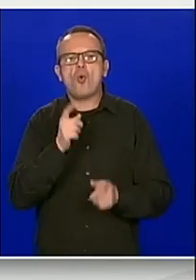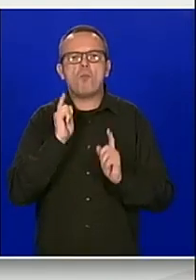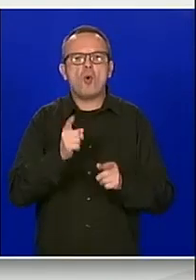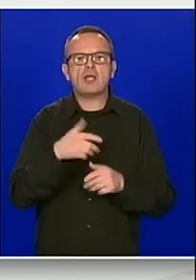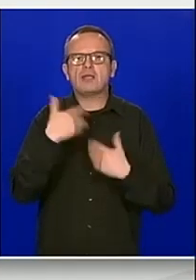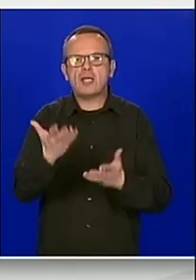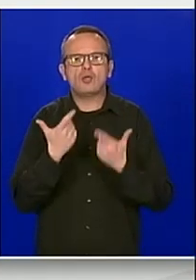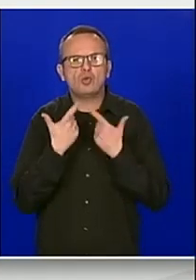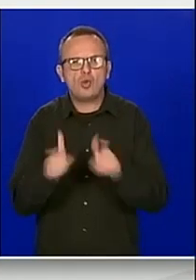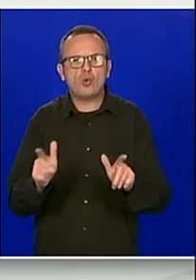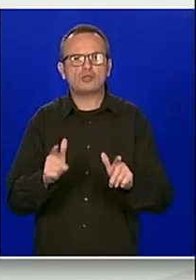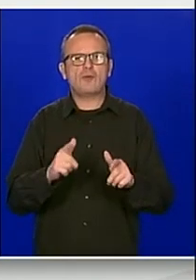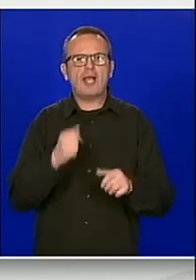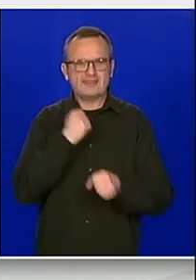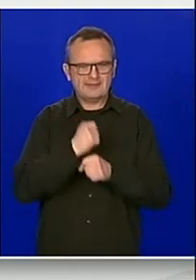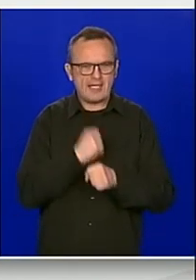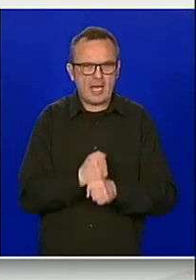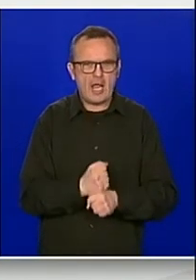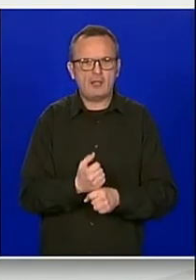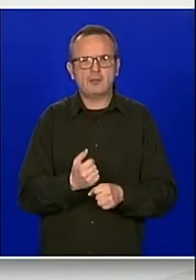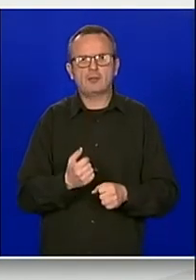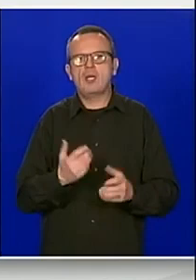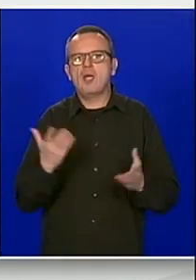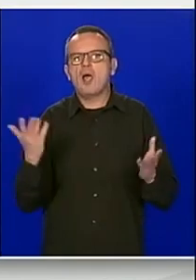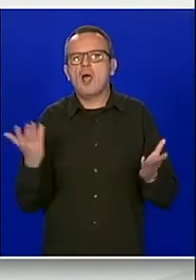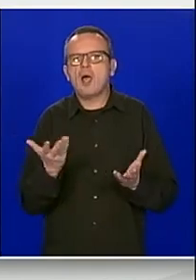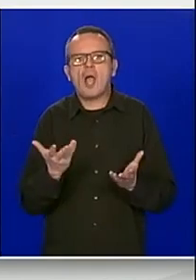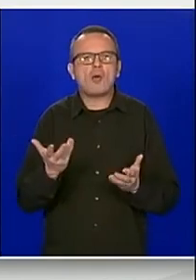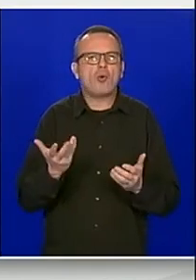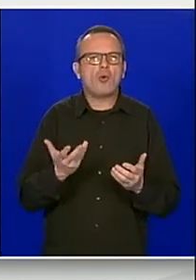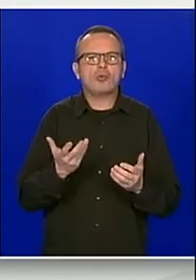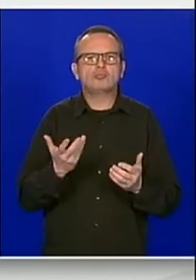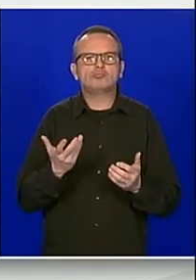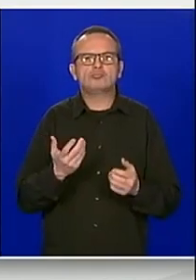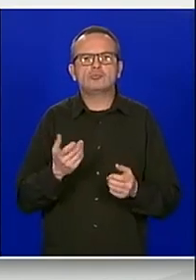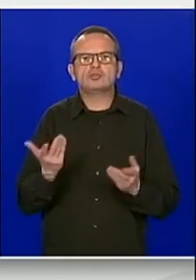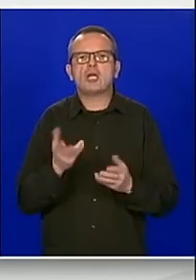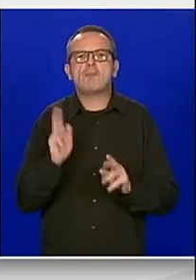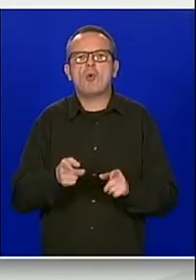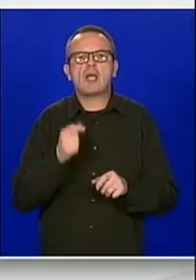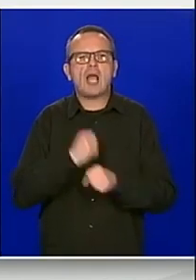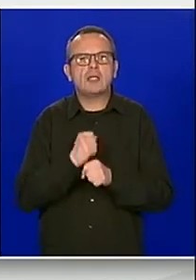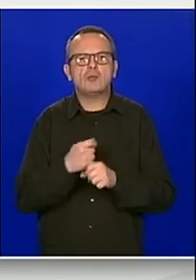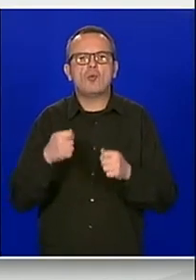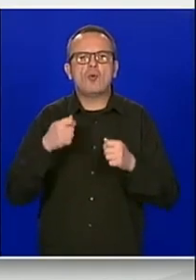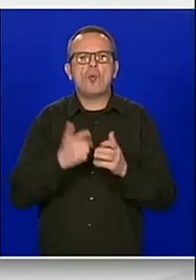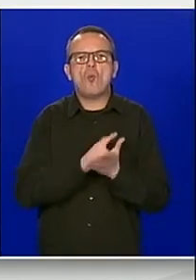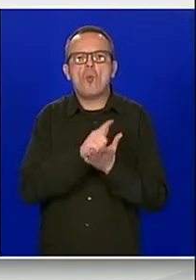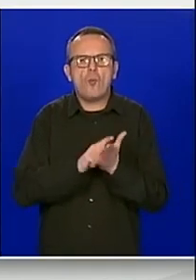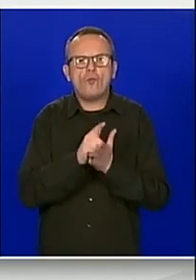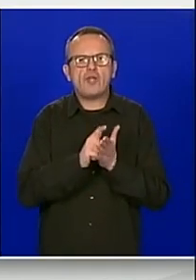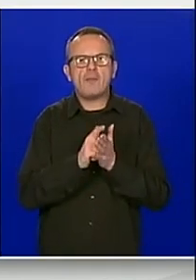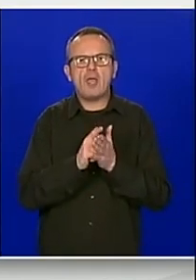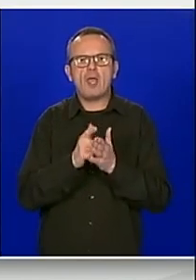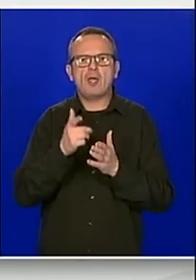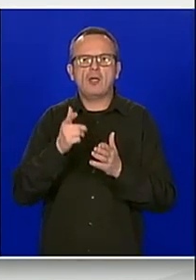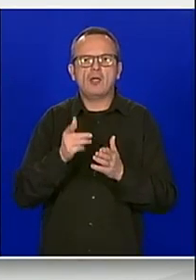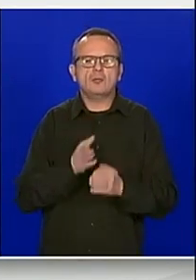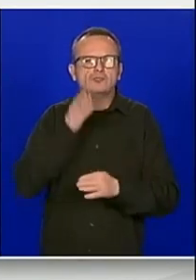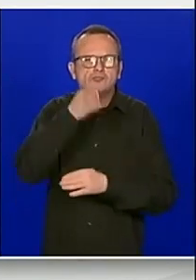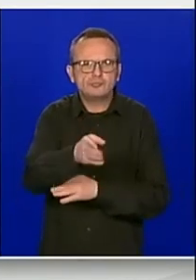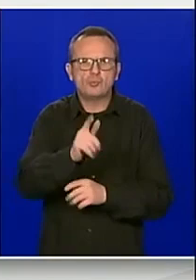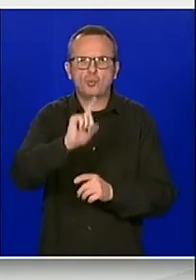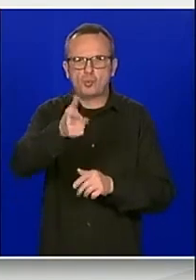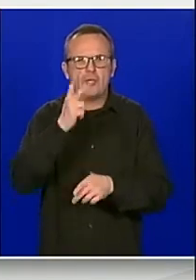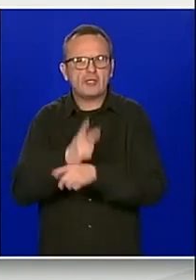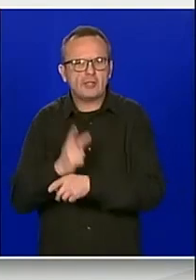i rad, ulazka boravka i rada tijekom dozvole za rad, kao i pitanja odnosa prema nacionalnom